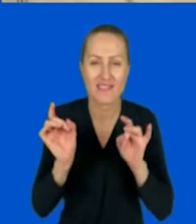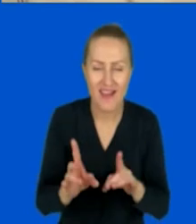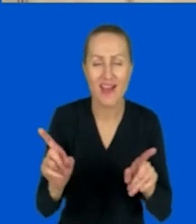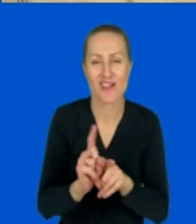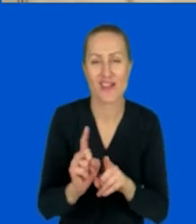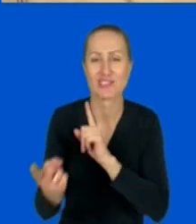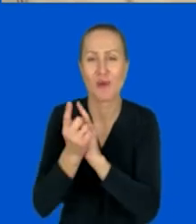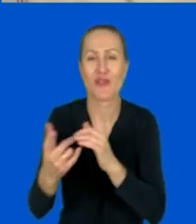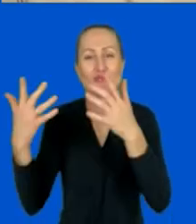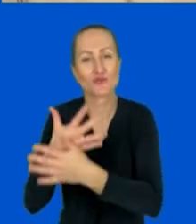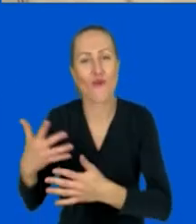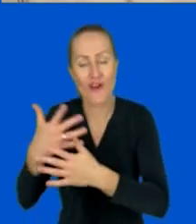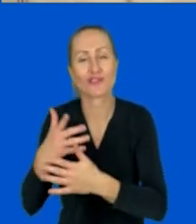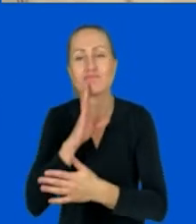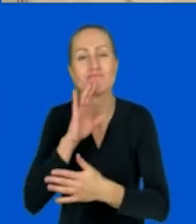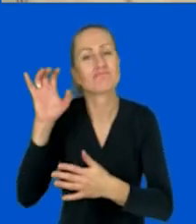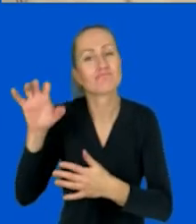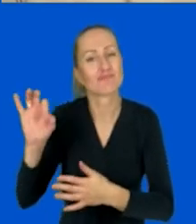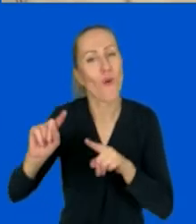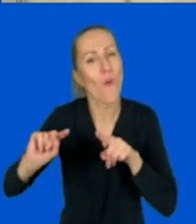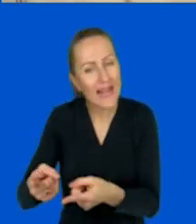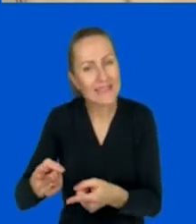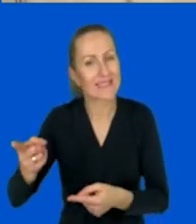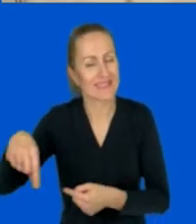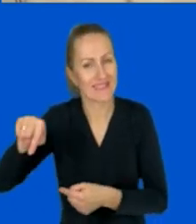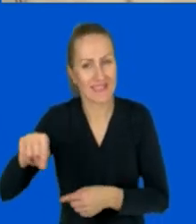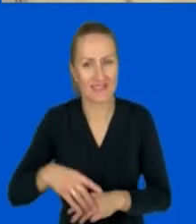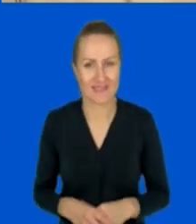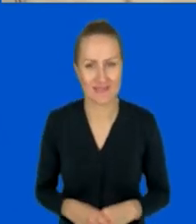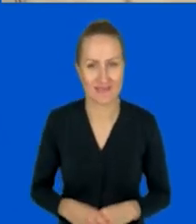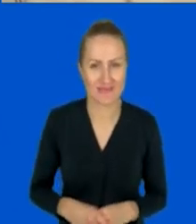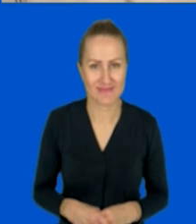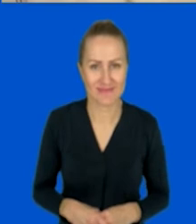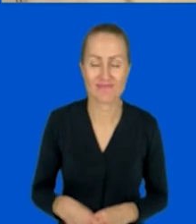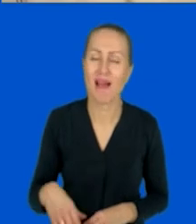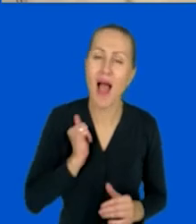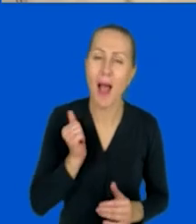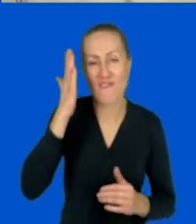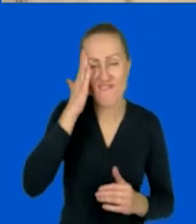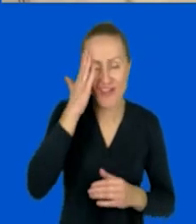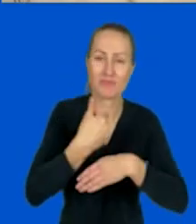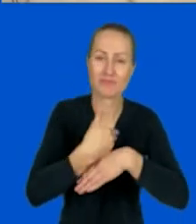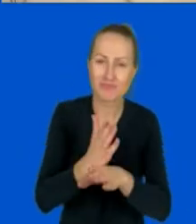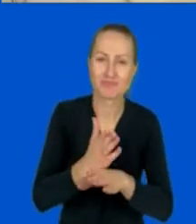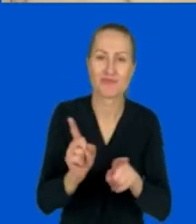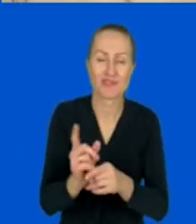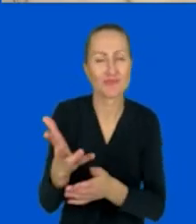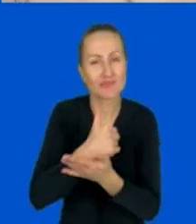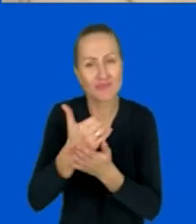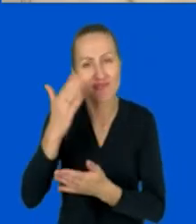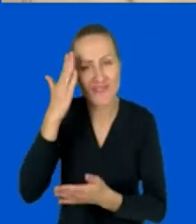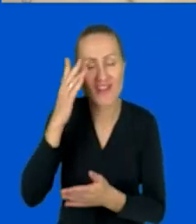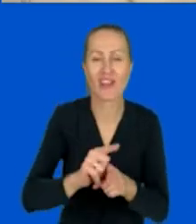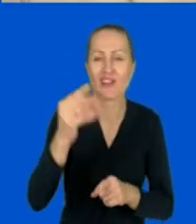towarzyszenia, czyli takie organizacyjne, tak, spotkania, aby dzielić się wiedzą i wspierać. Nauka